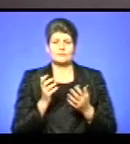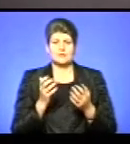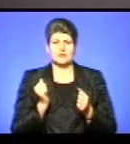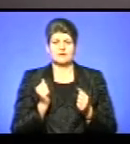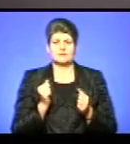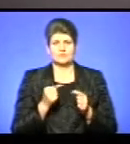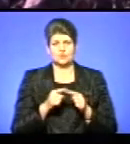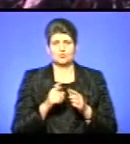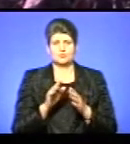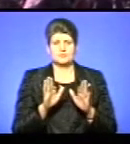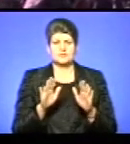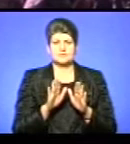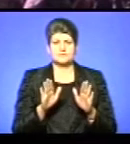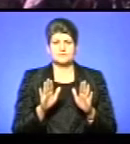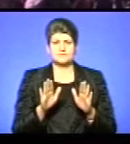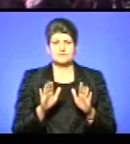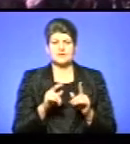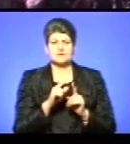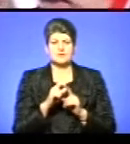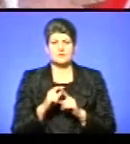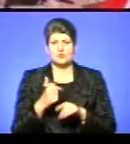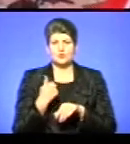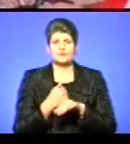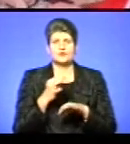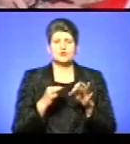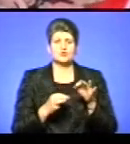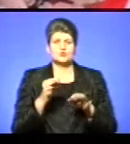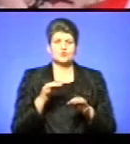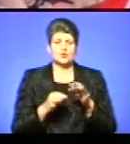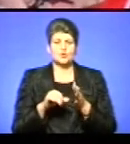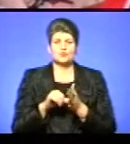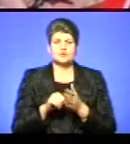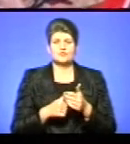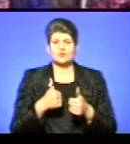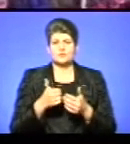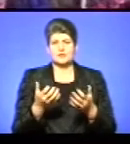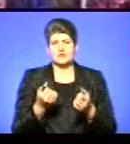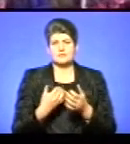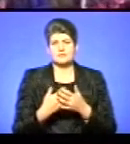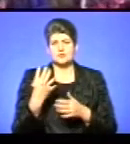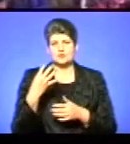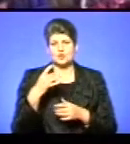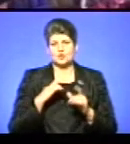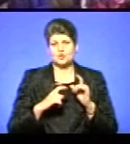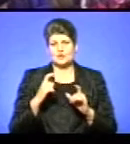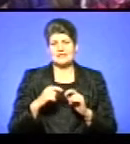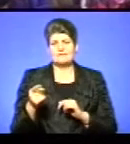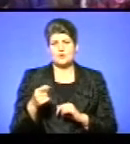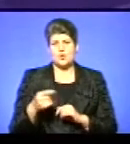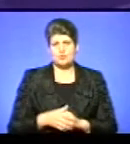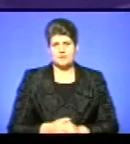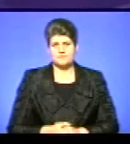таку пісню. За словами голова журі Дмитра Губ'яка, участь у конкурсі взяли близько 40 студентів з Тернополя.